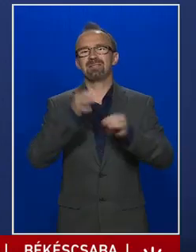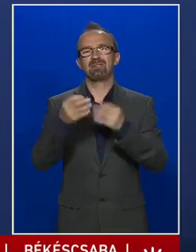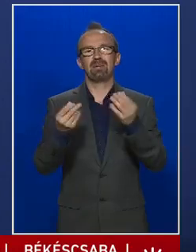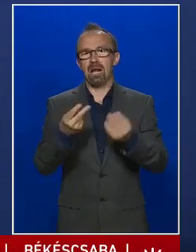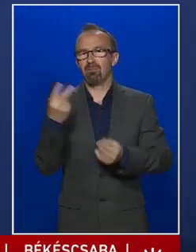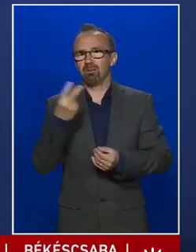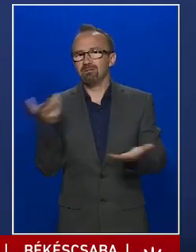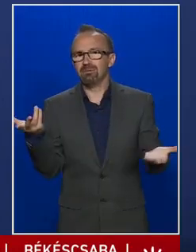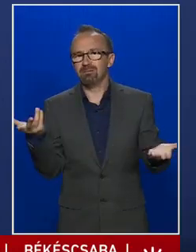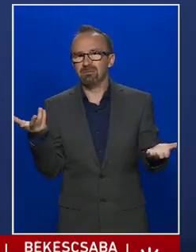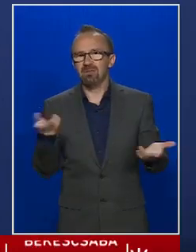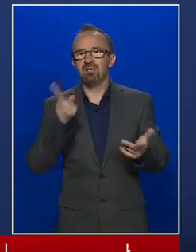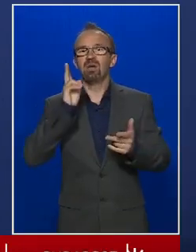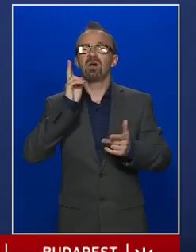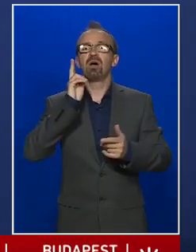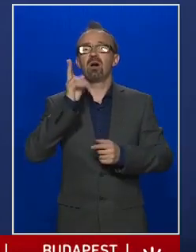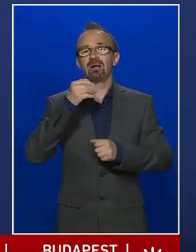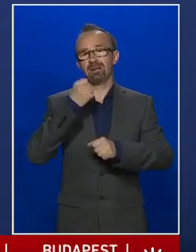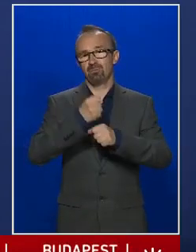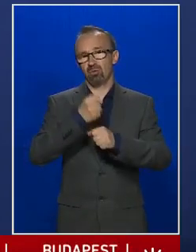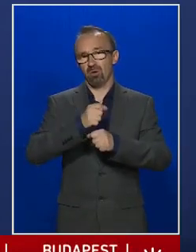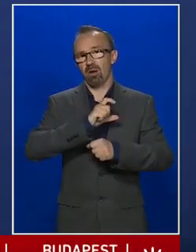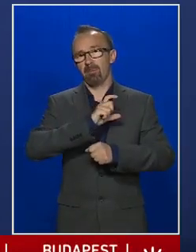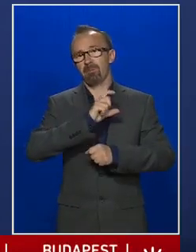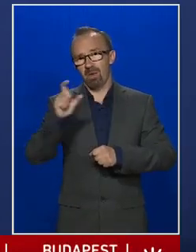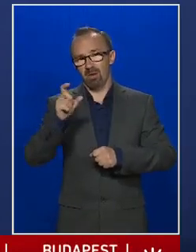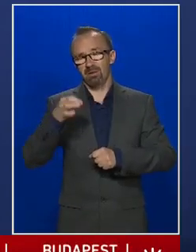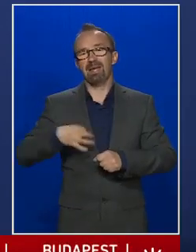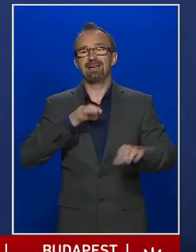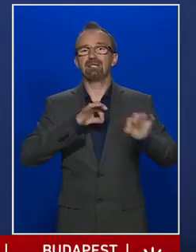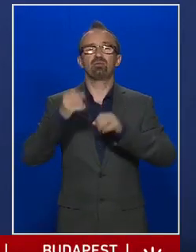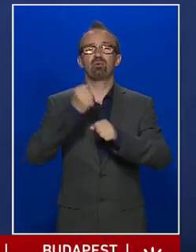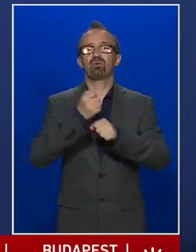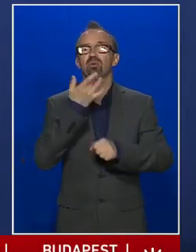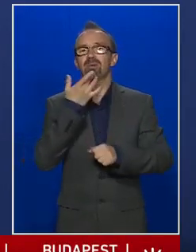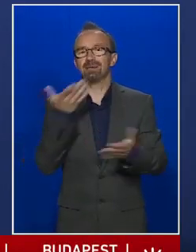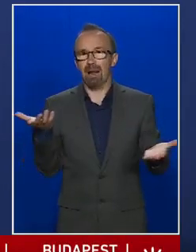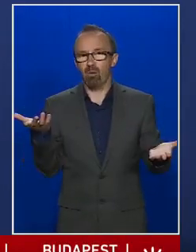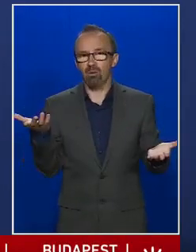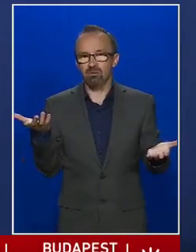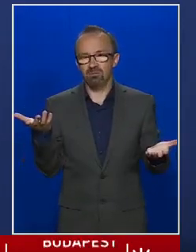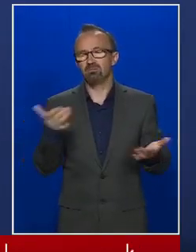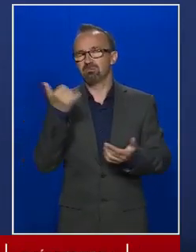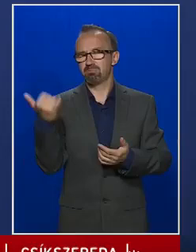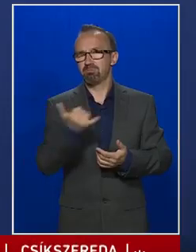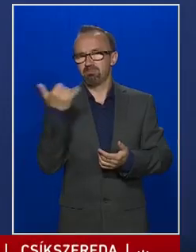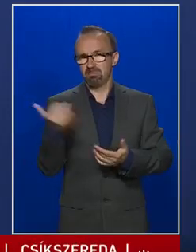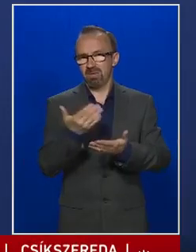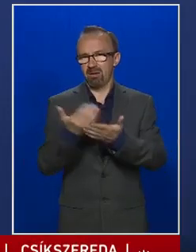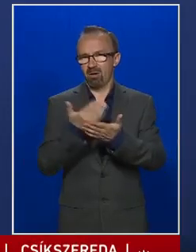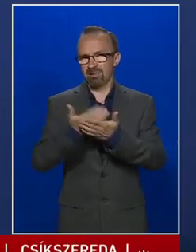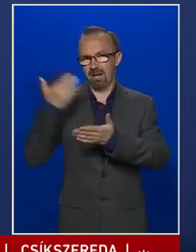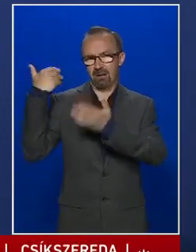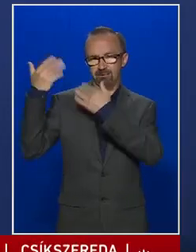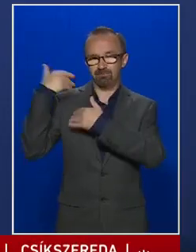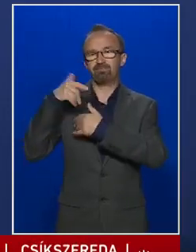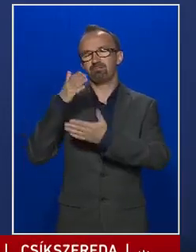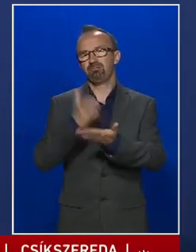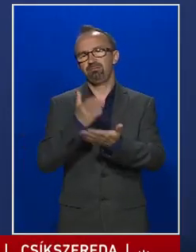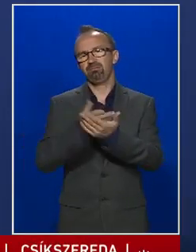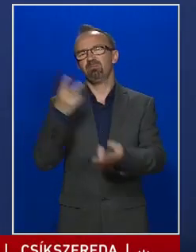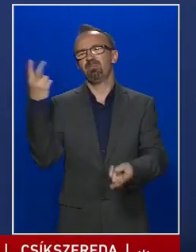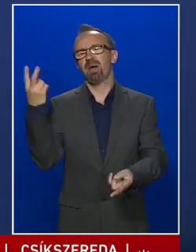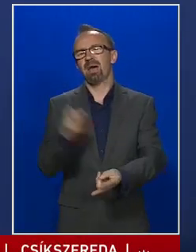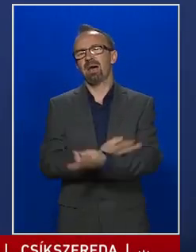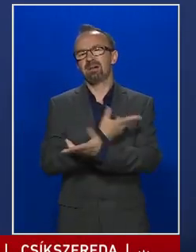állapot. Aki a foglalkozásánál fogva egészségügyben dolgozó például rendszeresen használja, ő hozzá van